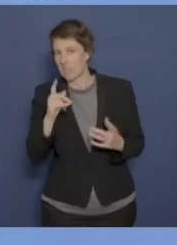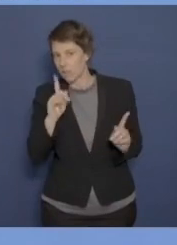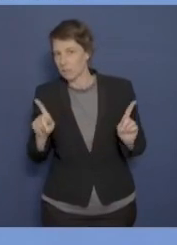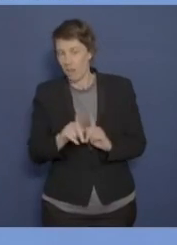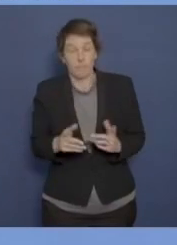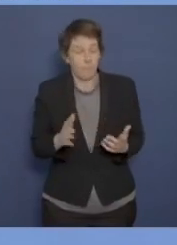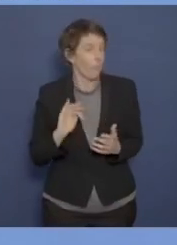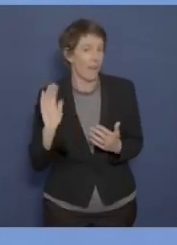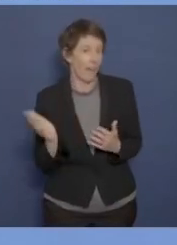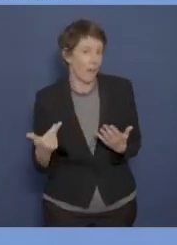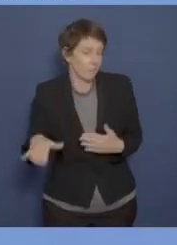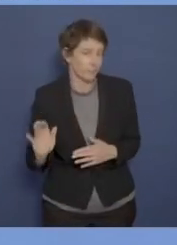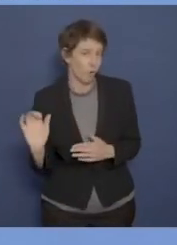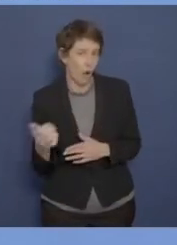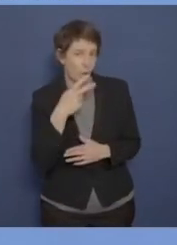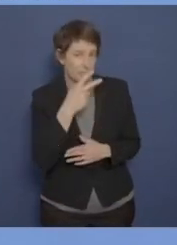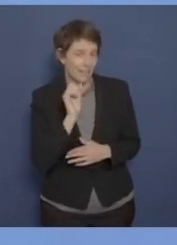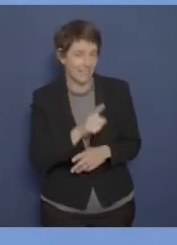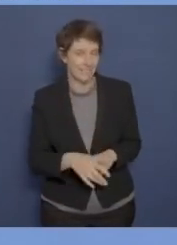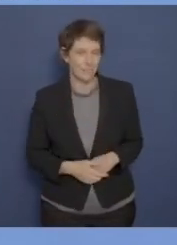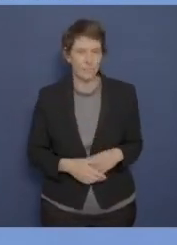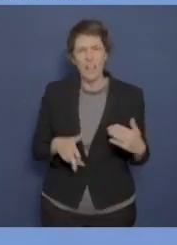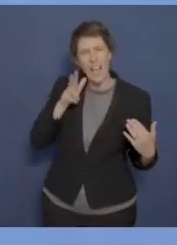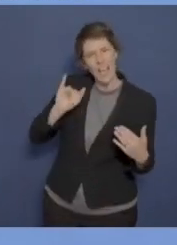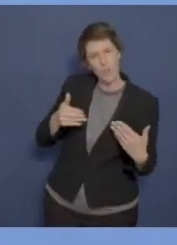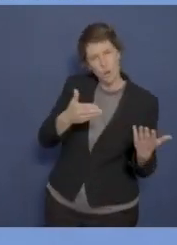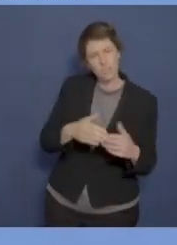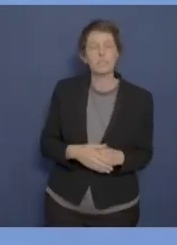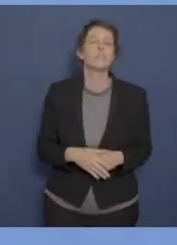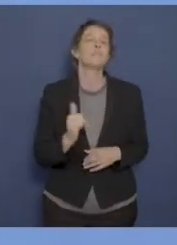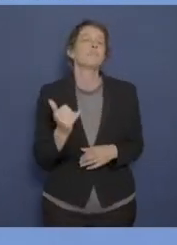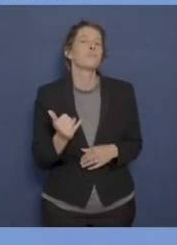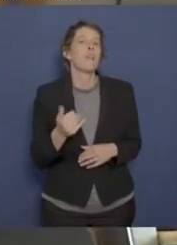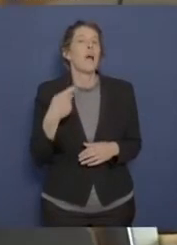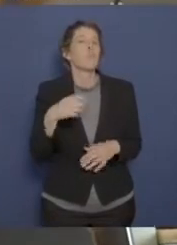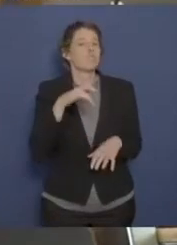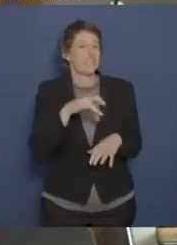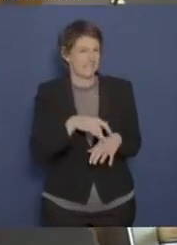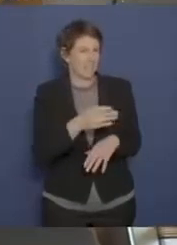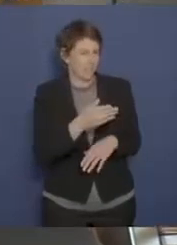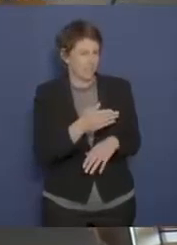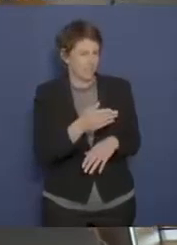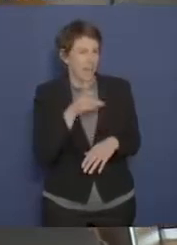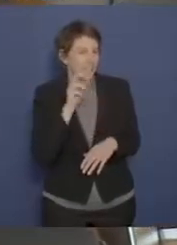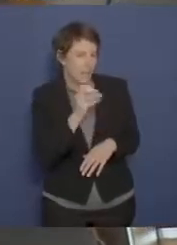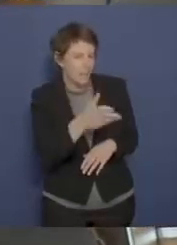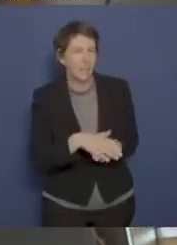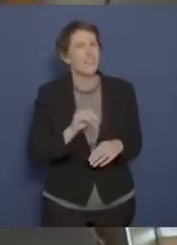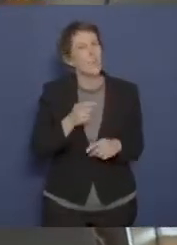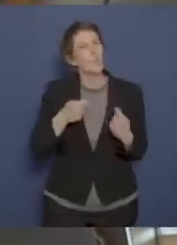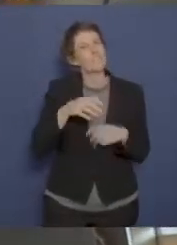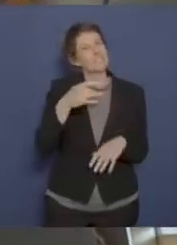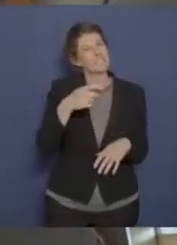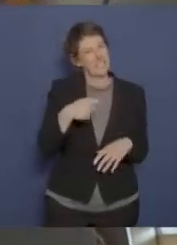Dazu Herr Jorgens. Herr Seibert, die Bundeskanzlerin hat ja nun viel Erfahrung